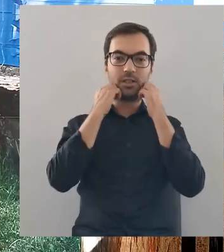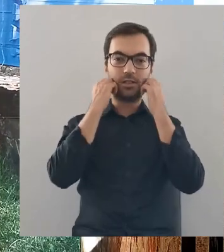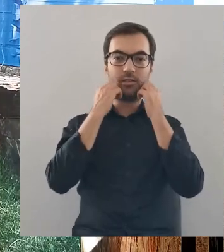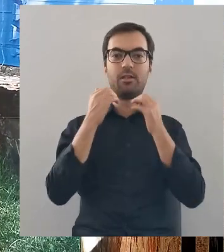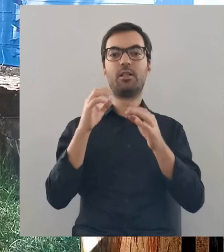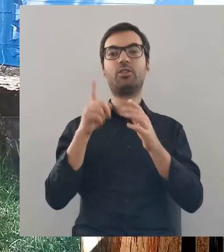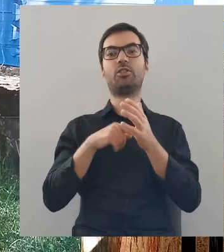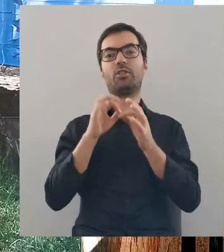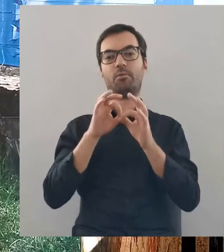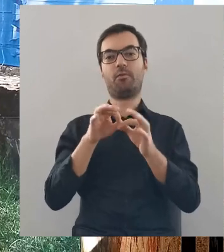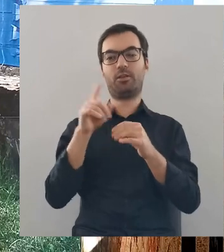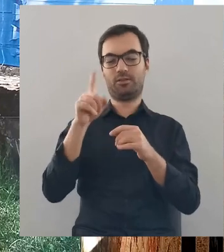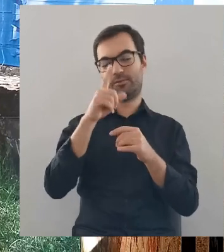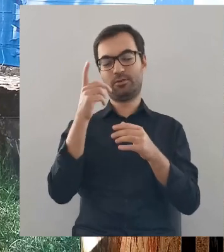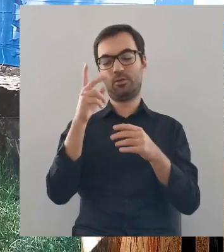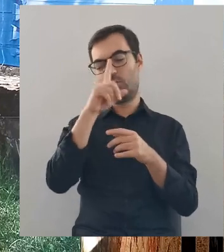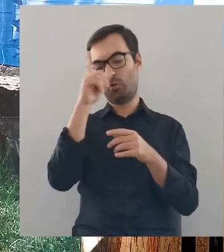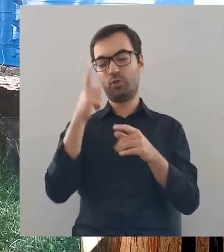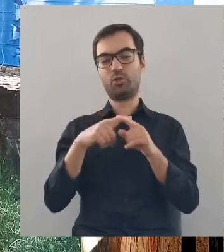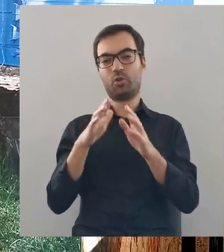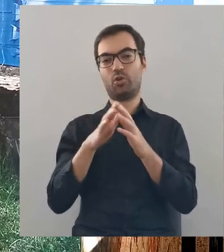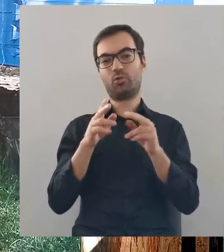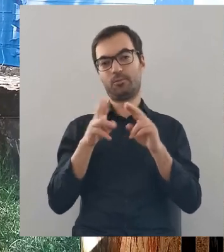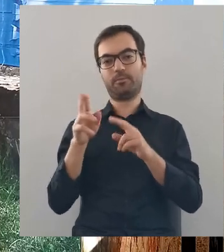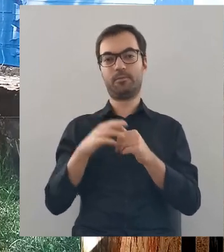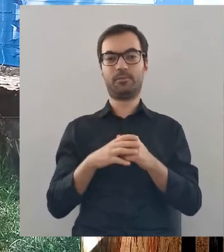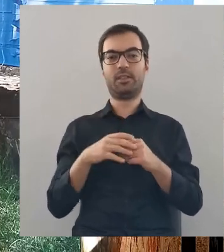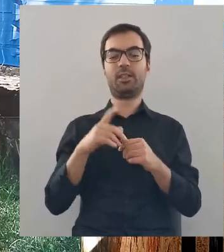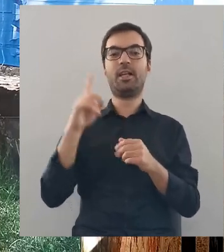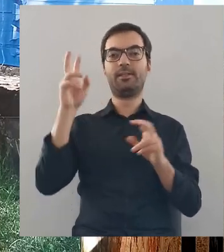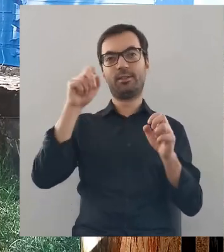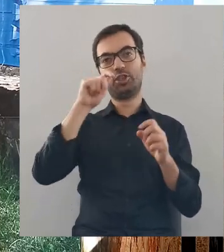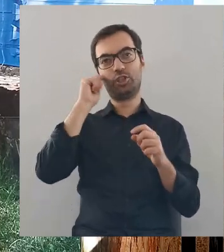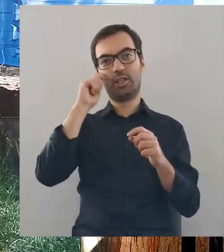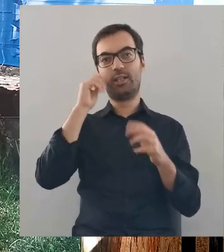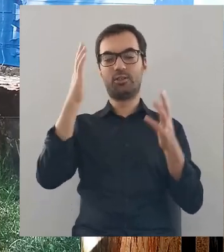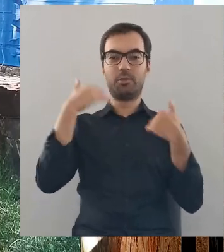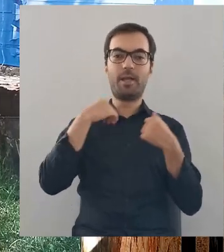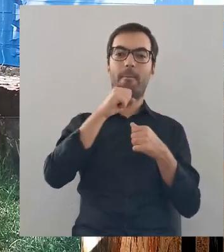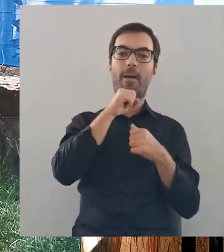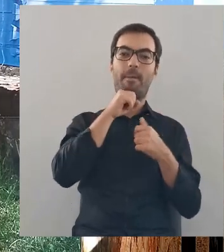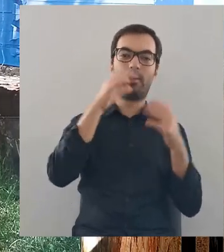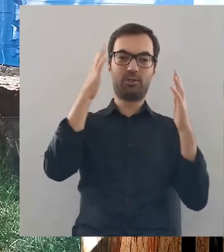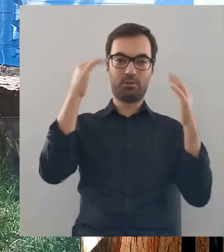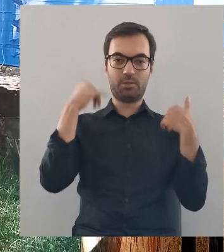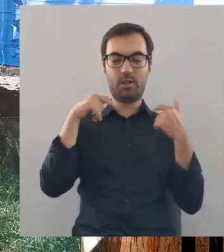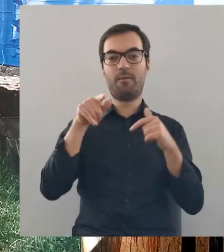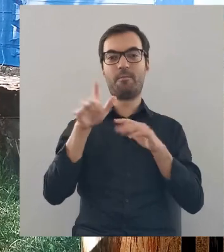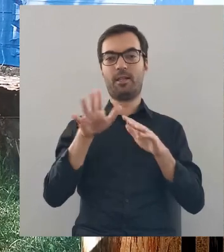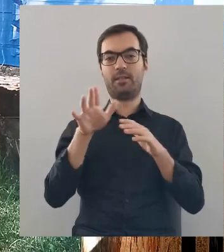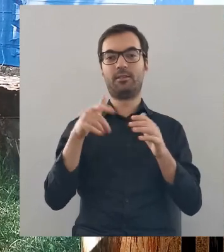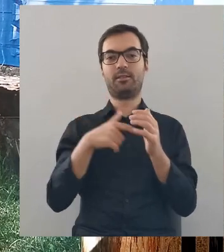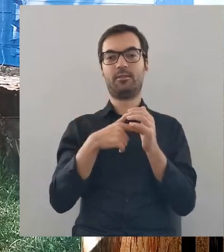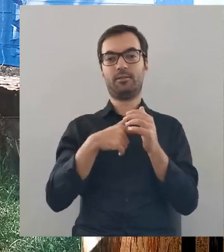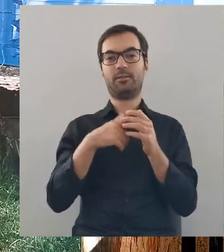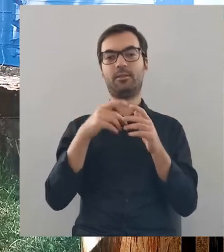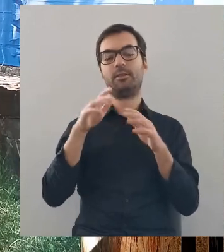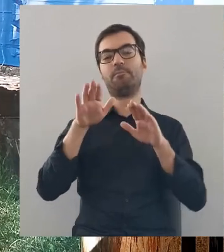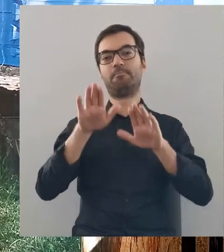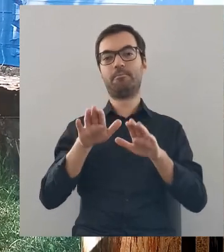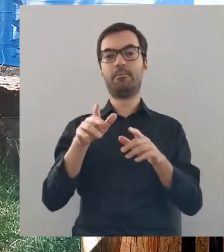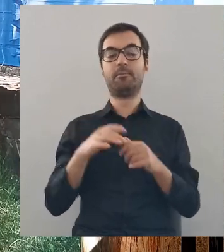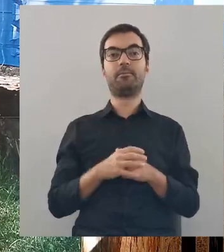zakonach i były prowadzone zazwyczaj przez ludzi kościoła. No i to byli dziady szpitalne, baby szpitalne, to właśnie w takich miejscach